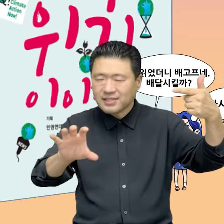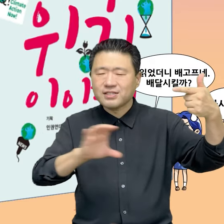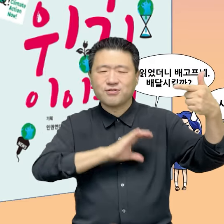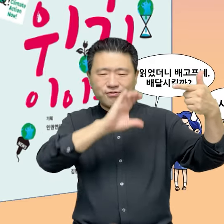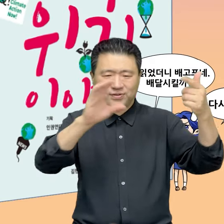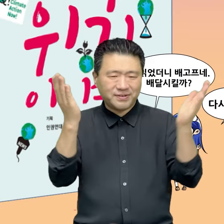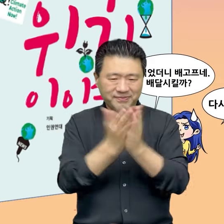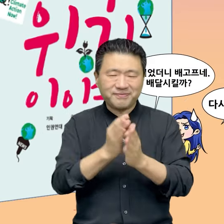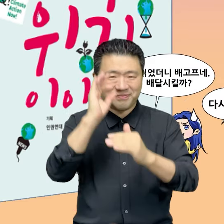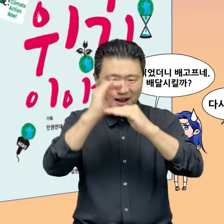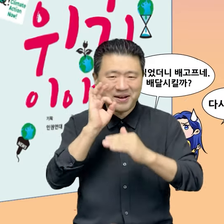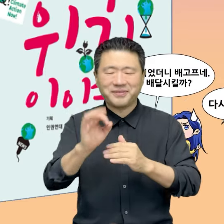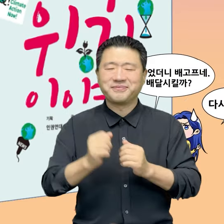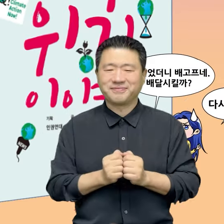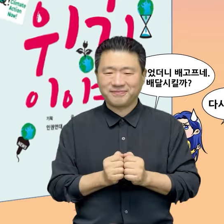살펴본 기후 위기 도약은 기후에 극복을